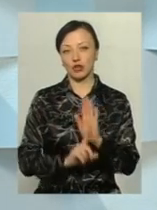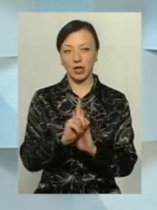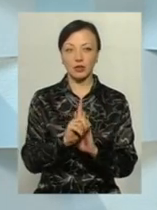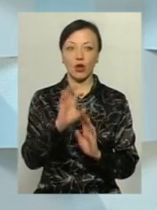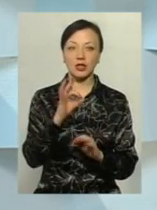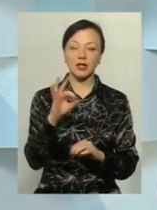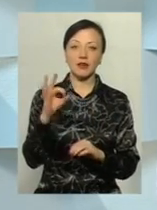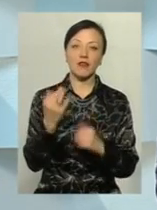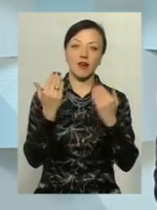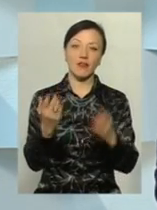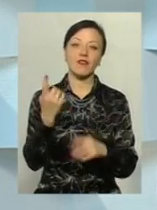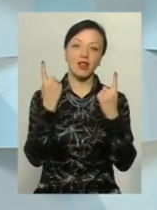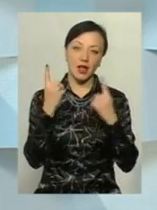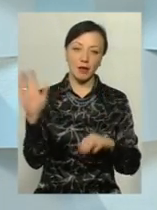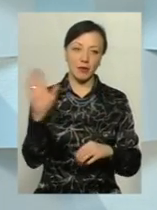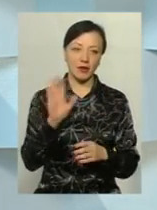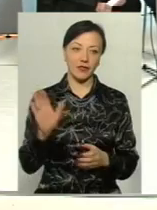Тому, Олександр Олександрович, вам великий привіт.